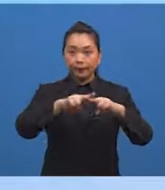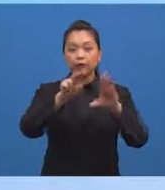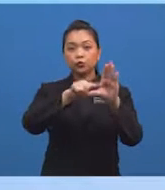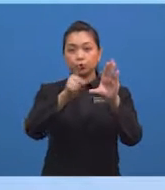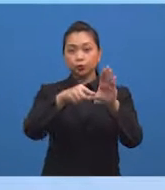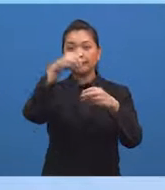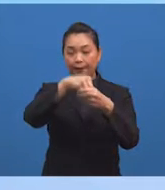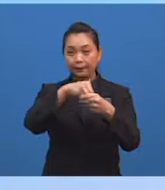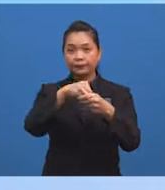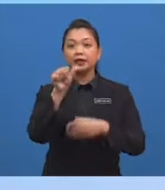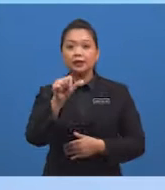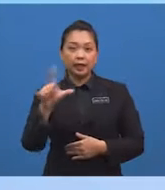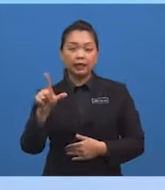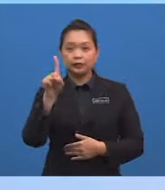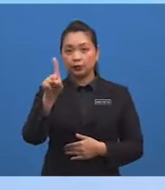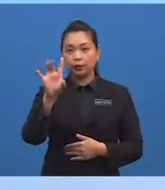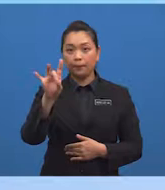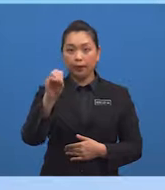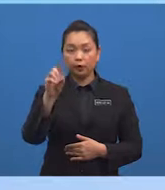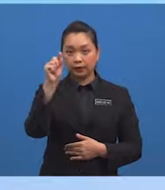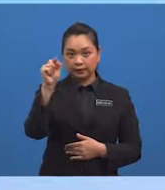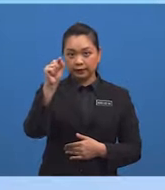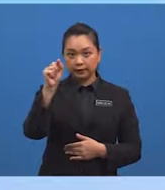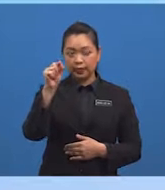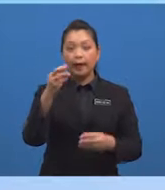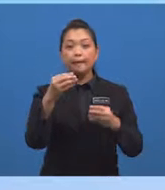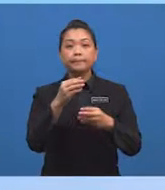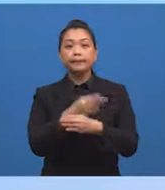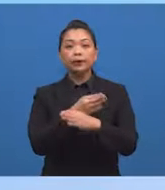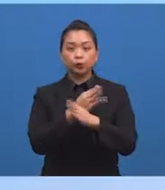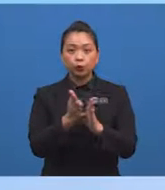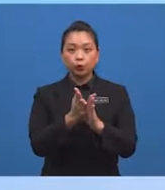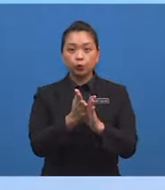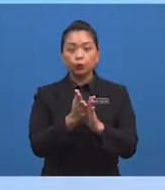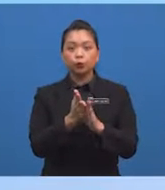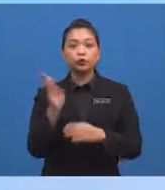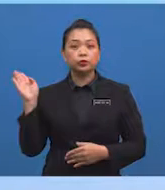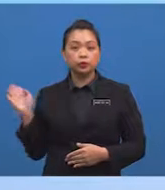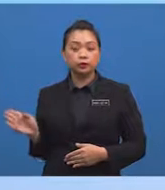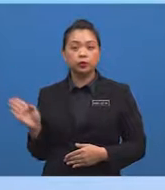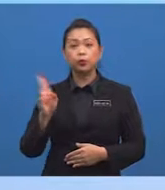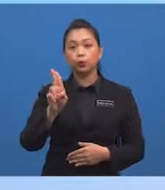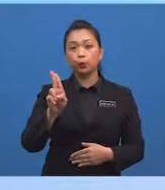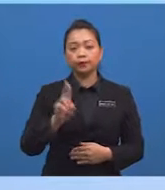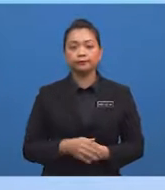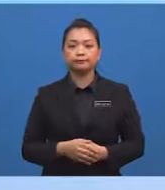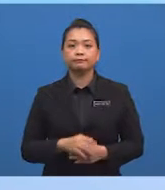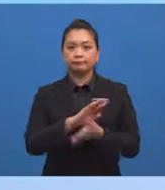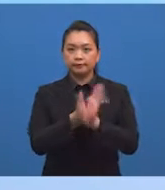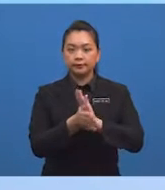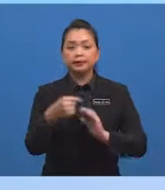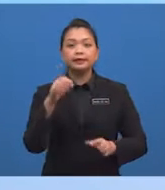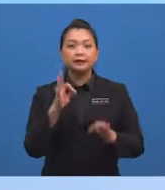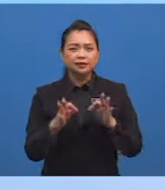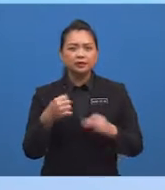ialah 180 darjah membentuk imej huruf U Jadi, jika